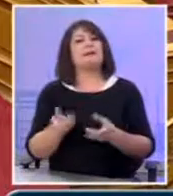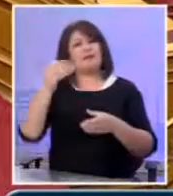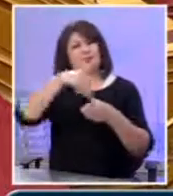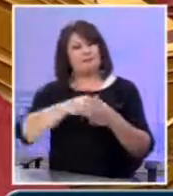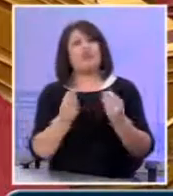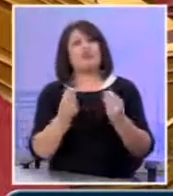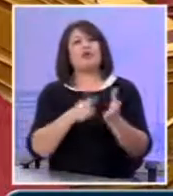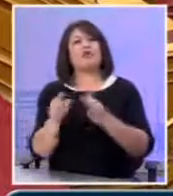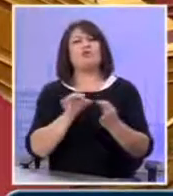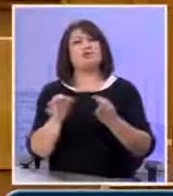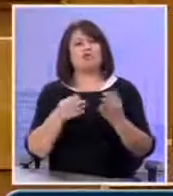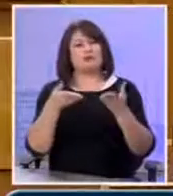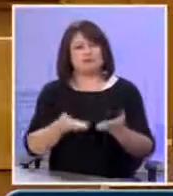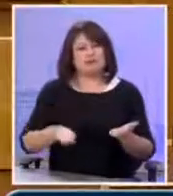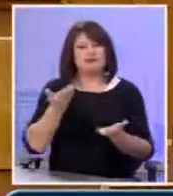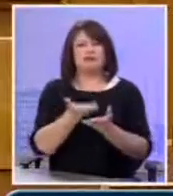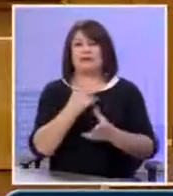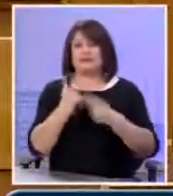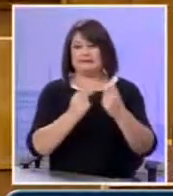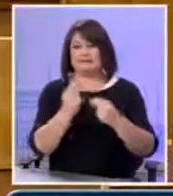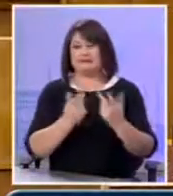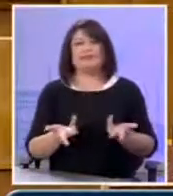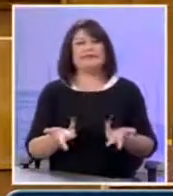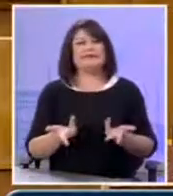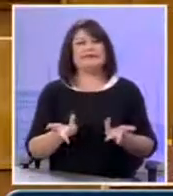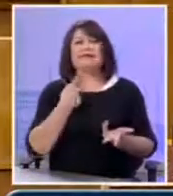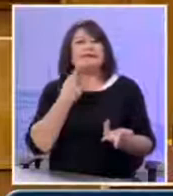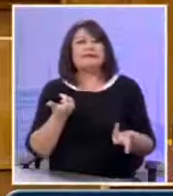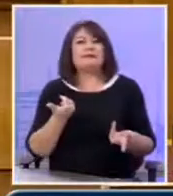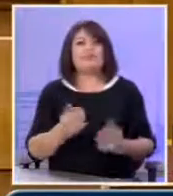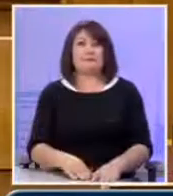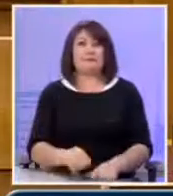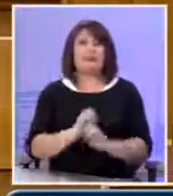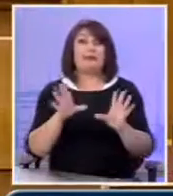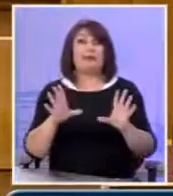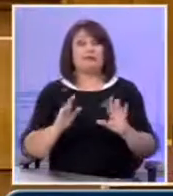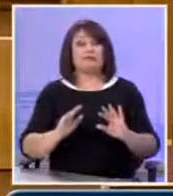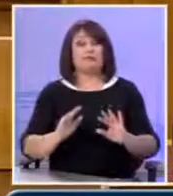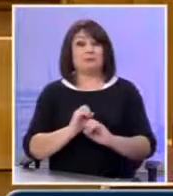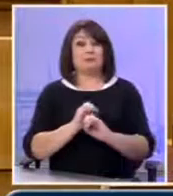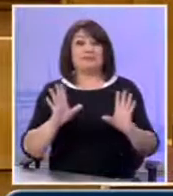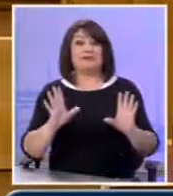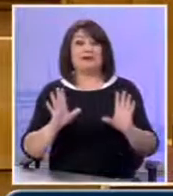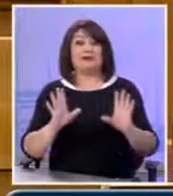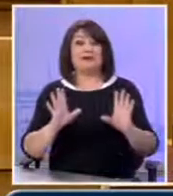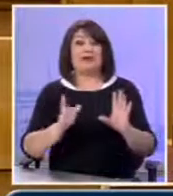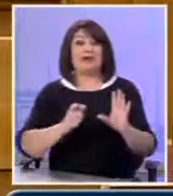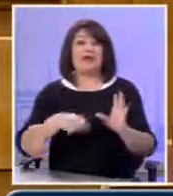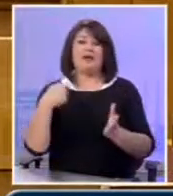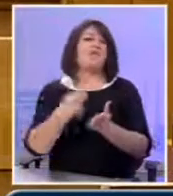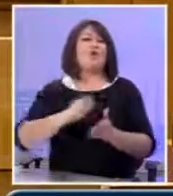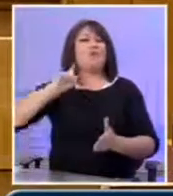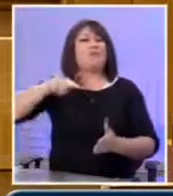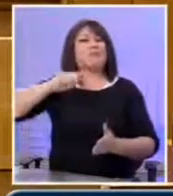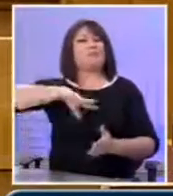στο πολυνομοσχέδιο που σήμερα συζητάμε Μήπως ξαφνικά βαρθήκαμε να ενισχύσουμε το πάρτι της φοροδιαφυγής και της